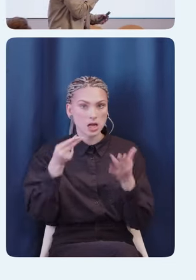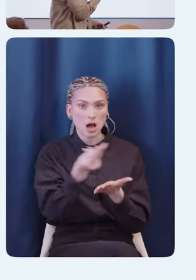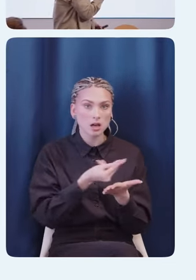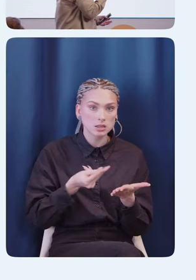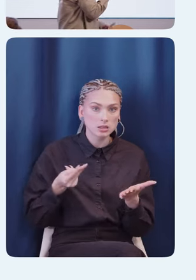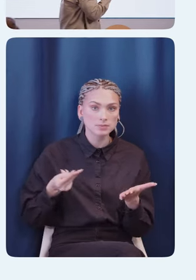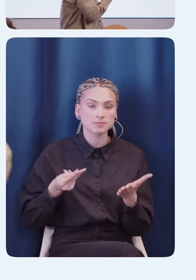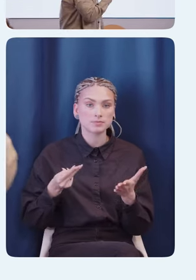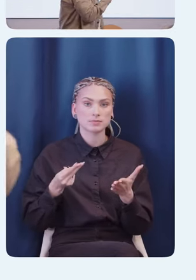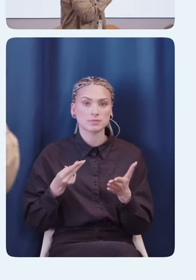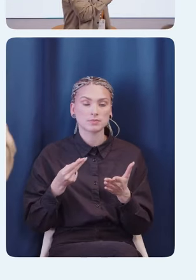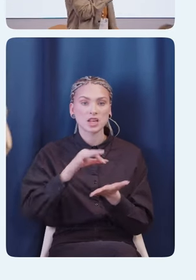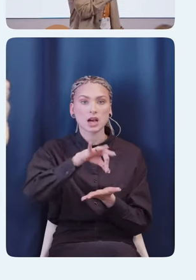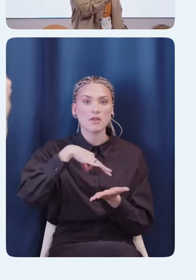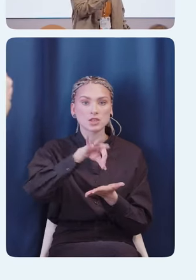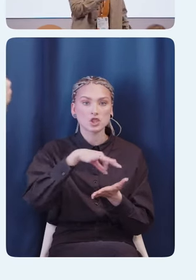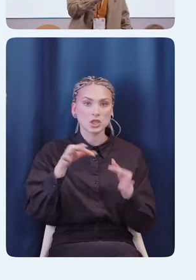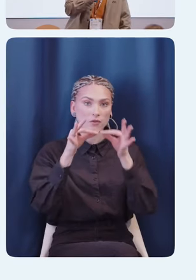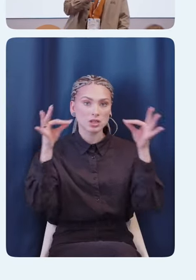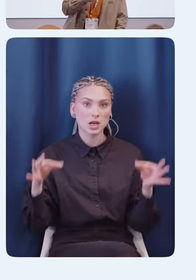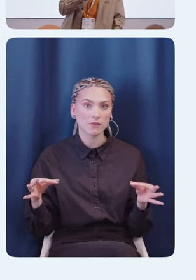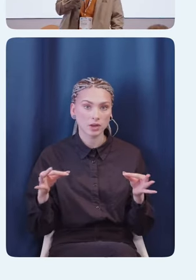прототипы графического интерфейса.